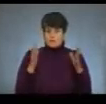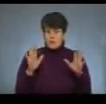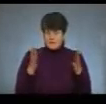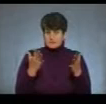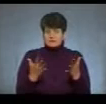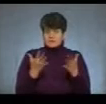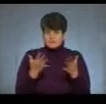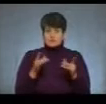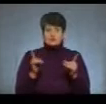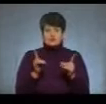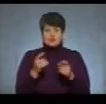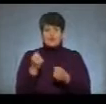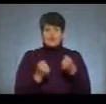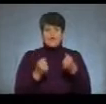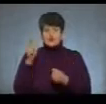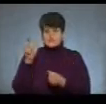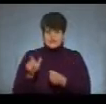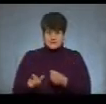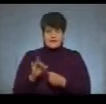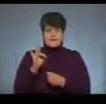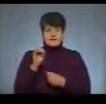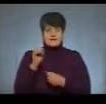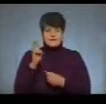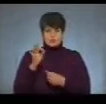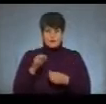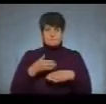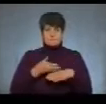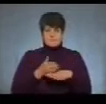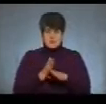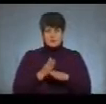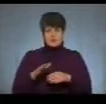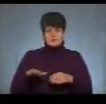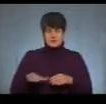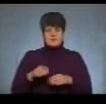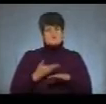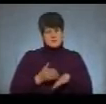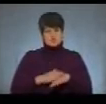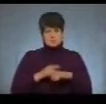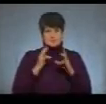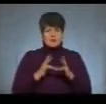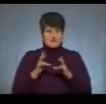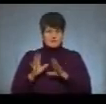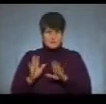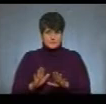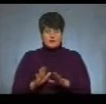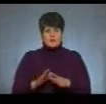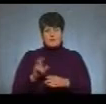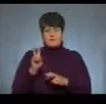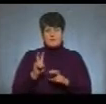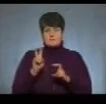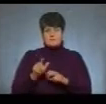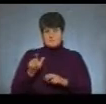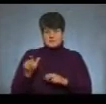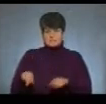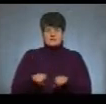що водія автомобіля «Рено» перелом ніг, досить важкі травми, у пасажира даного автомобіля